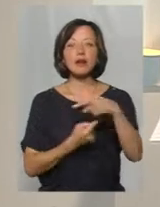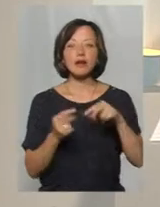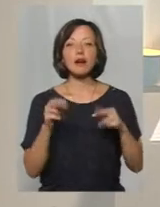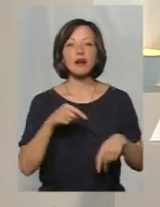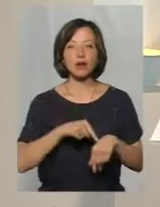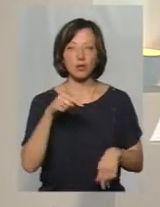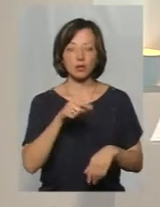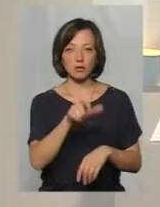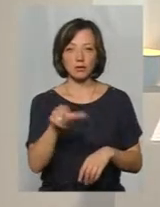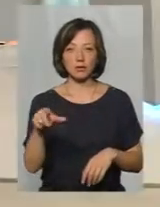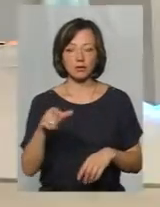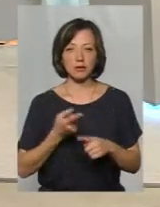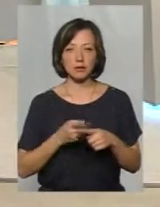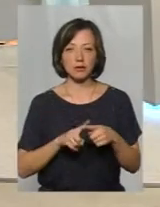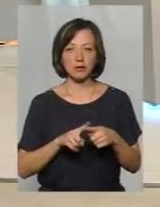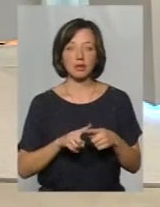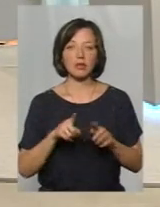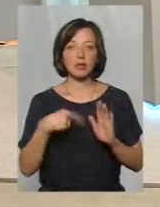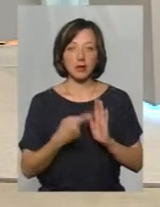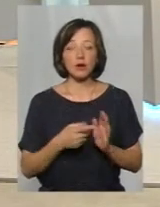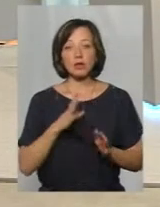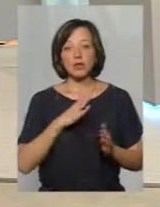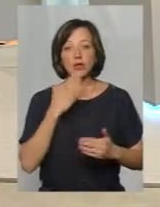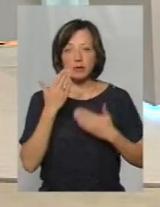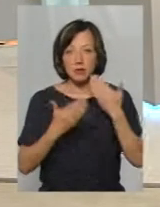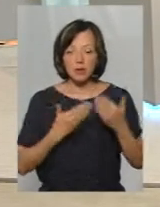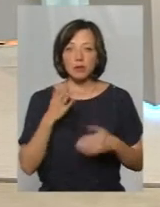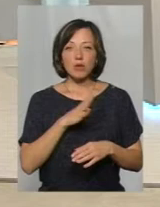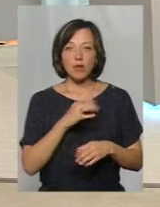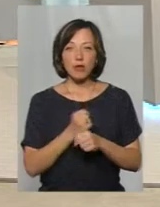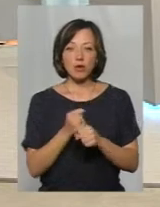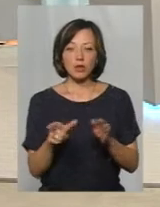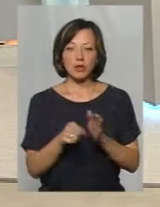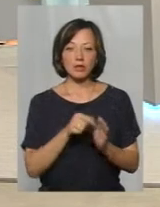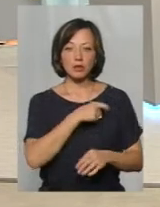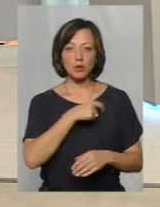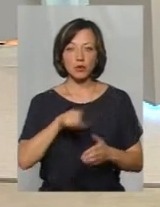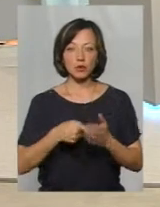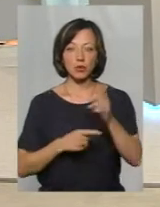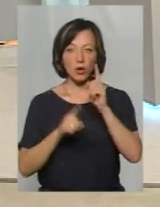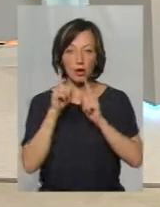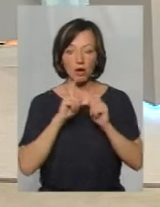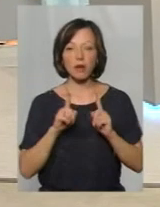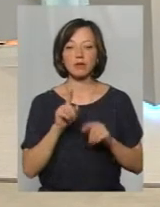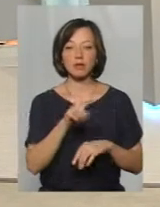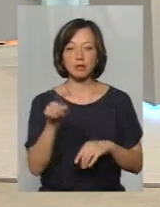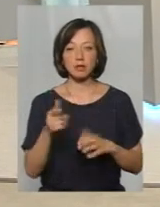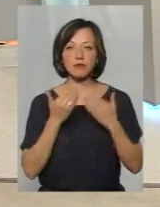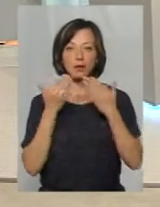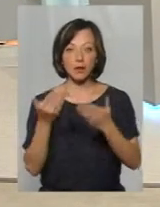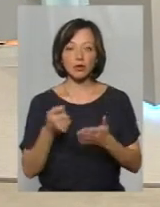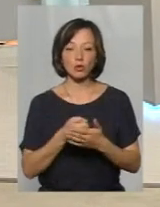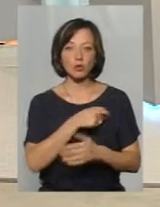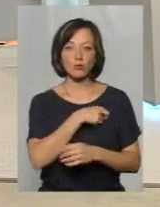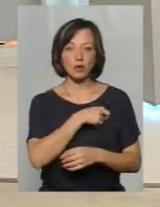відреагували? Звичайно, були звернення, була і робота з депутатом міської ради, вони зверталися до